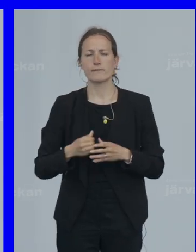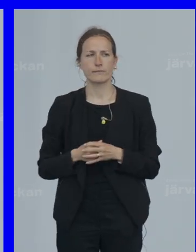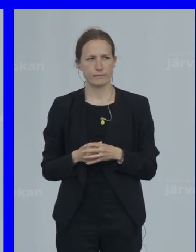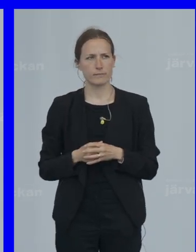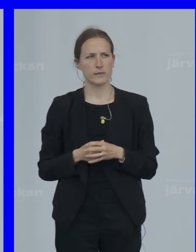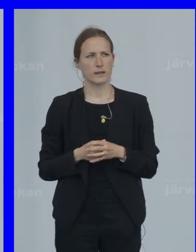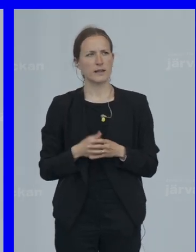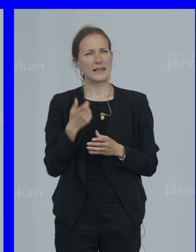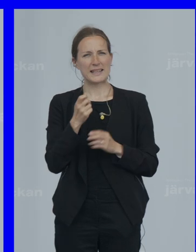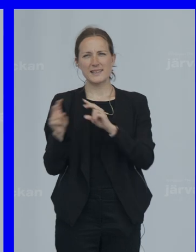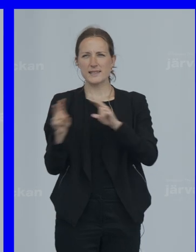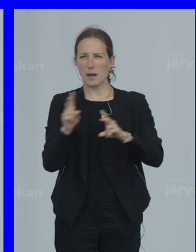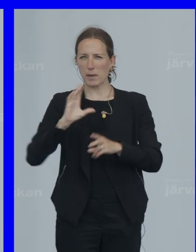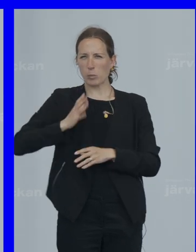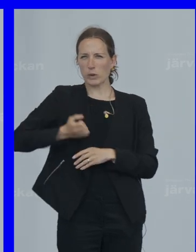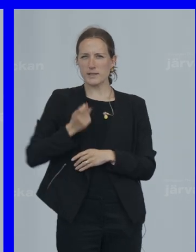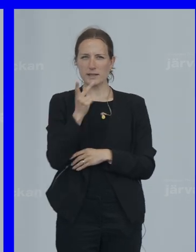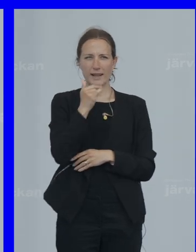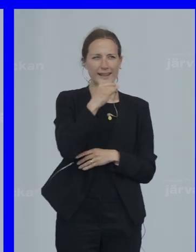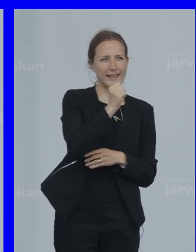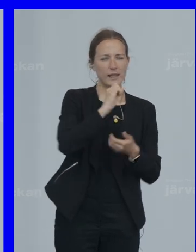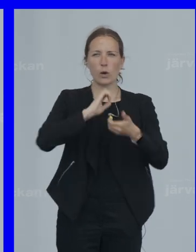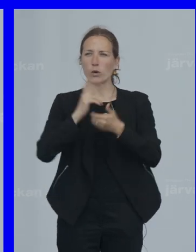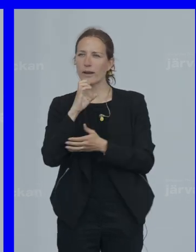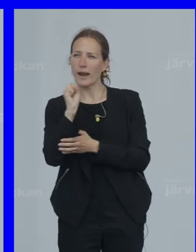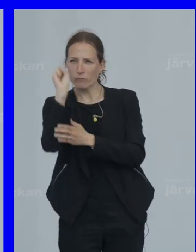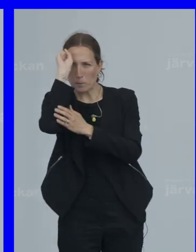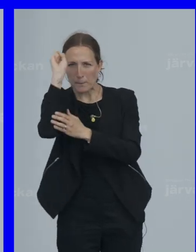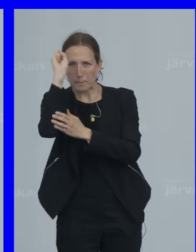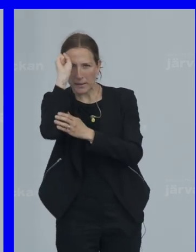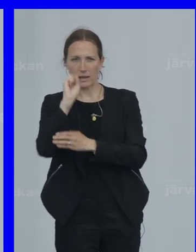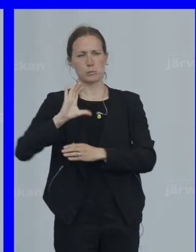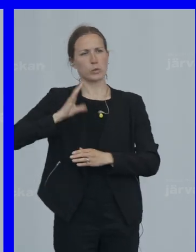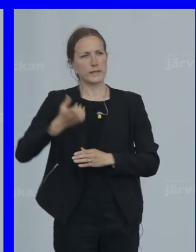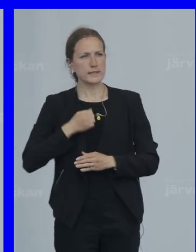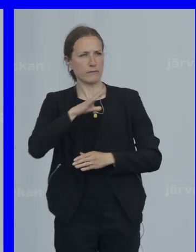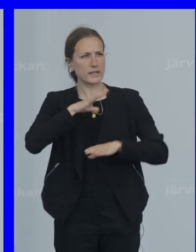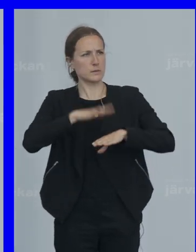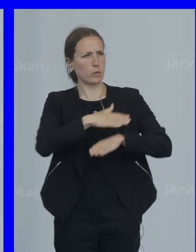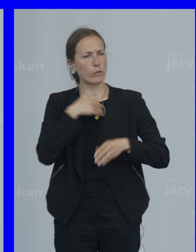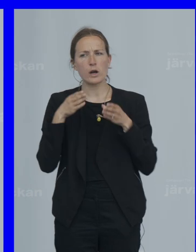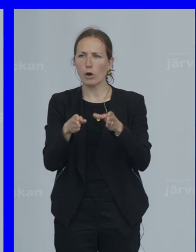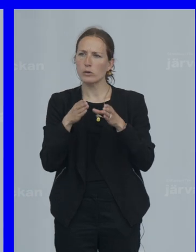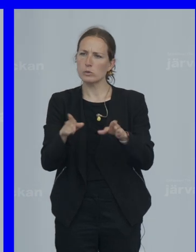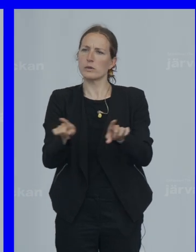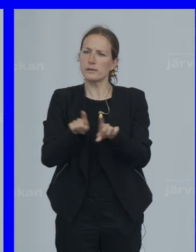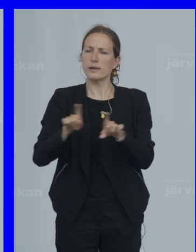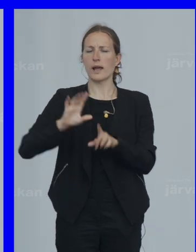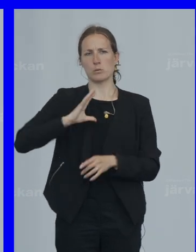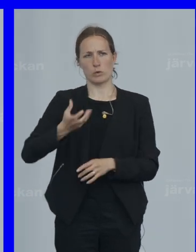Lite som kling och klang. Pippi Långström. Poliser som faktiskt är närvarande på våra gator. Närpoliser.